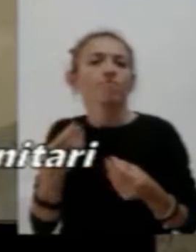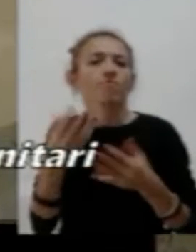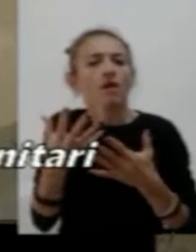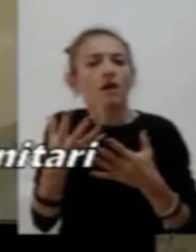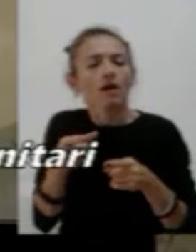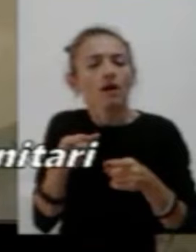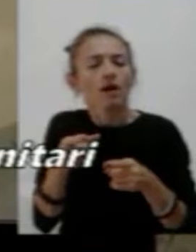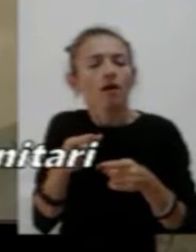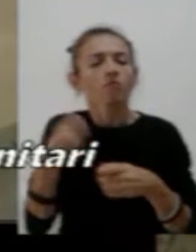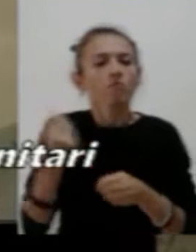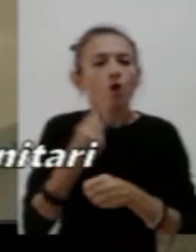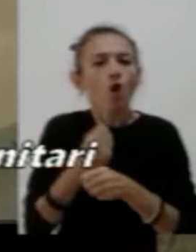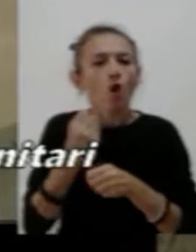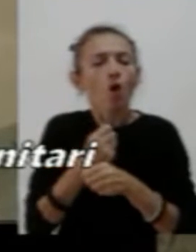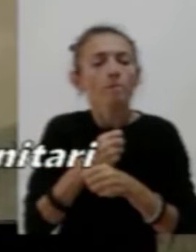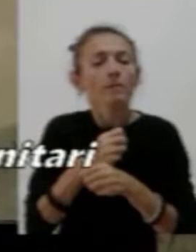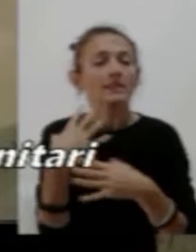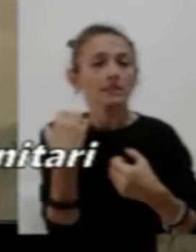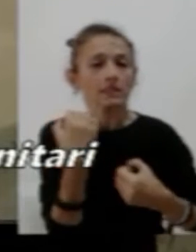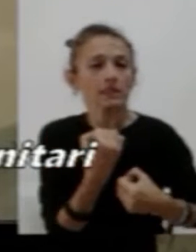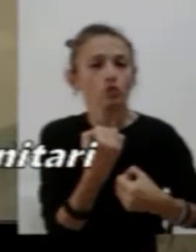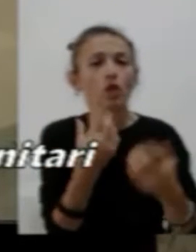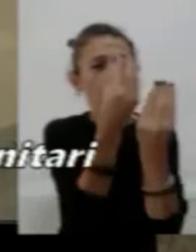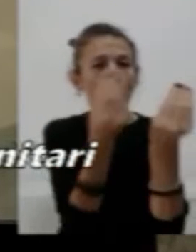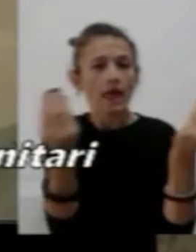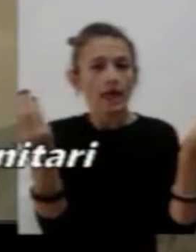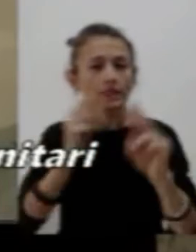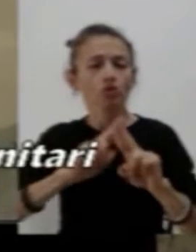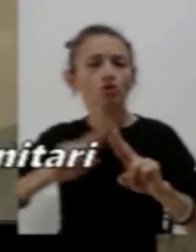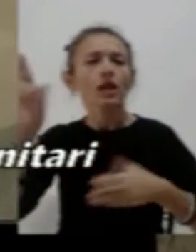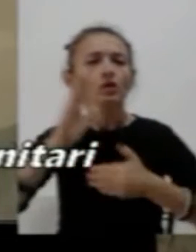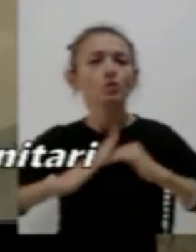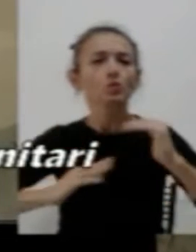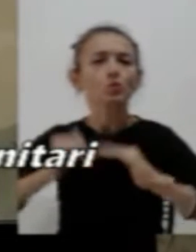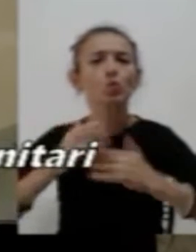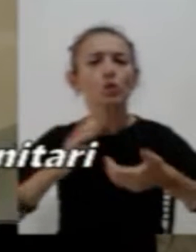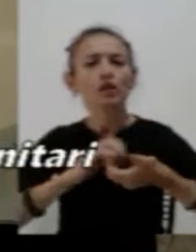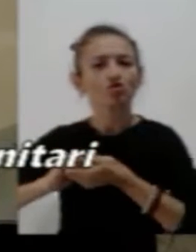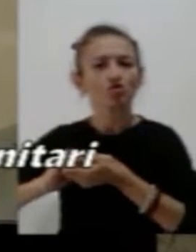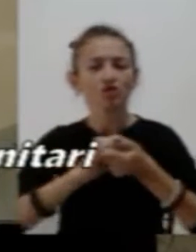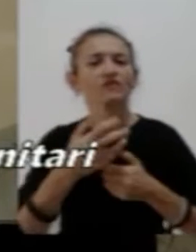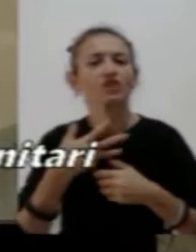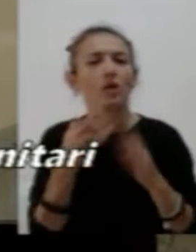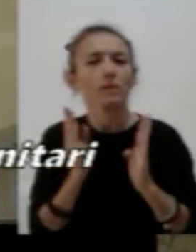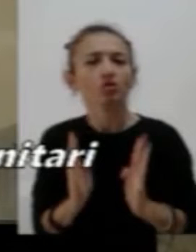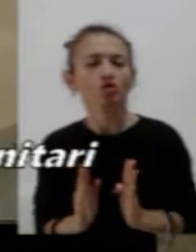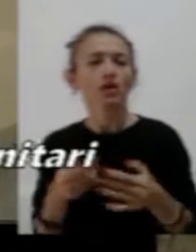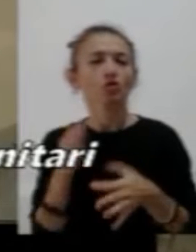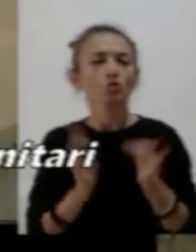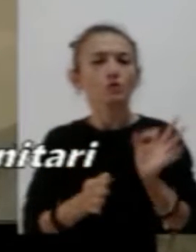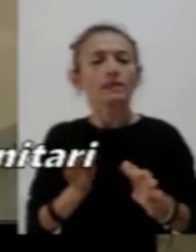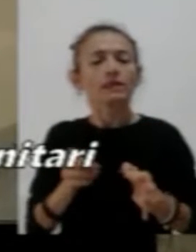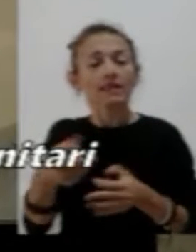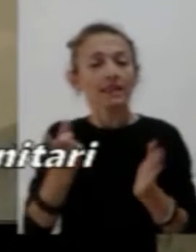a strutture associative dotati di personalità giuridica di diritto privato che svolgono attività di tutela e di promozione